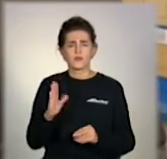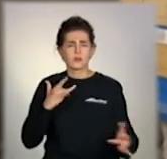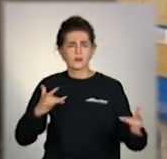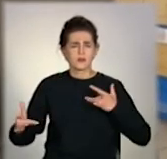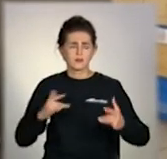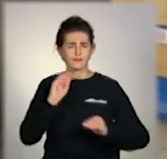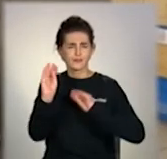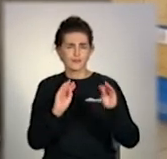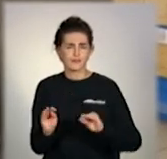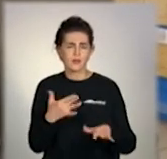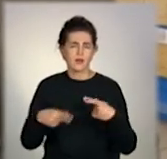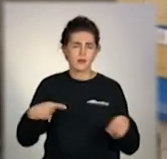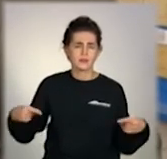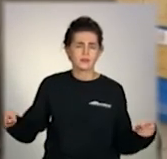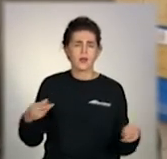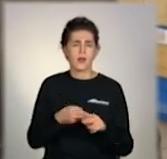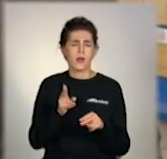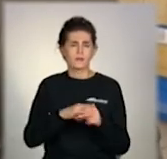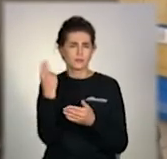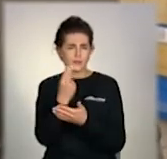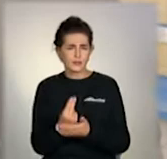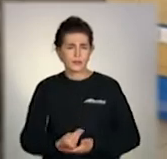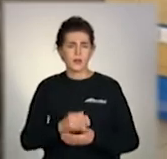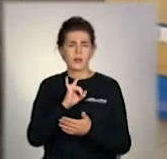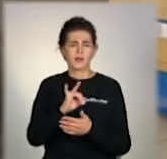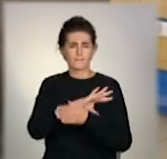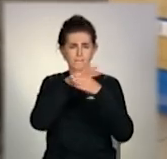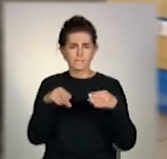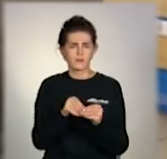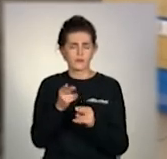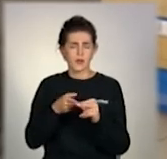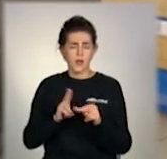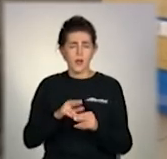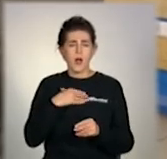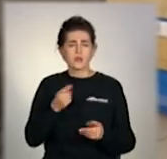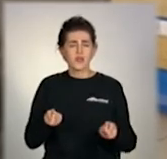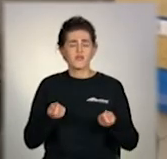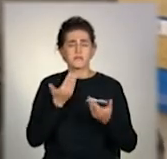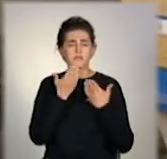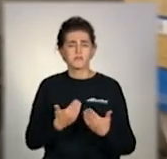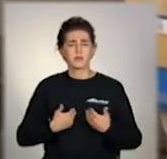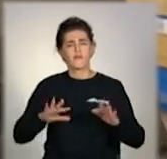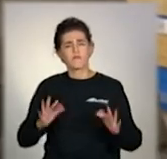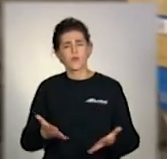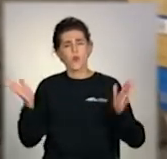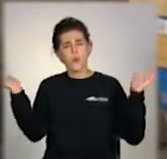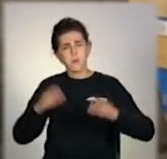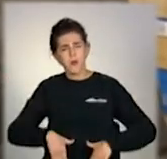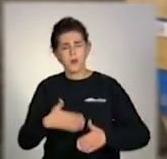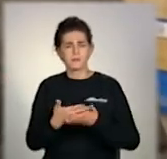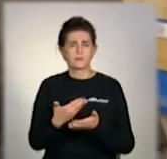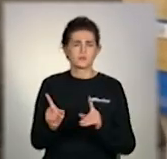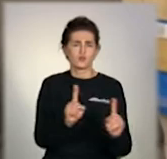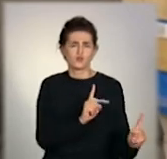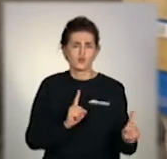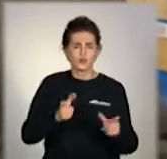декорації встановлювати і монтурувати. Заведовий одразу спросив, а якщо там буде щось падати, а